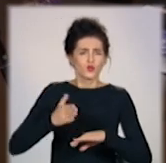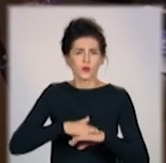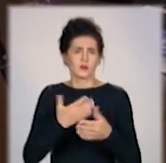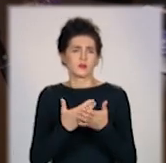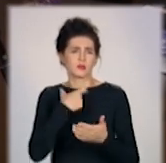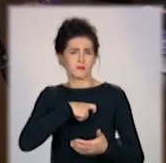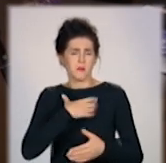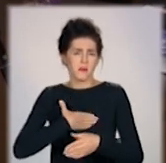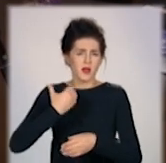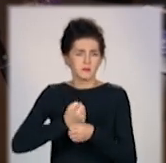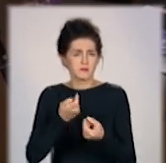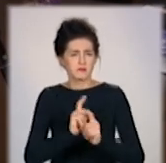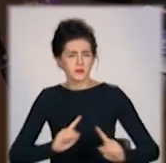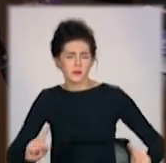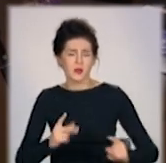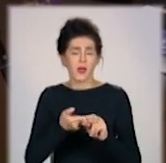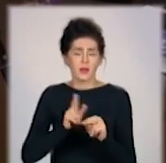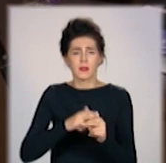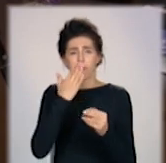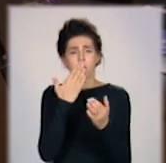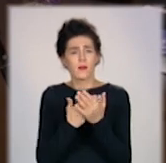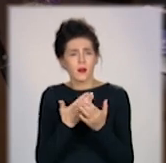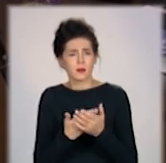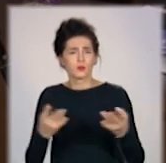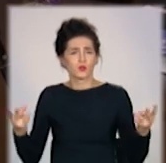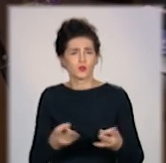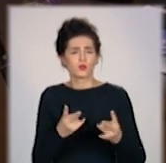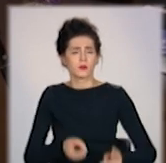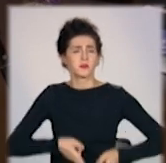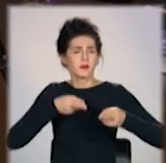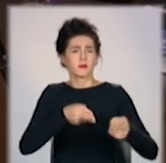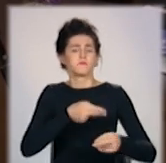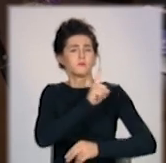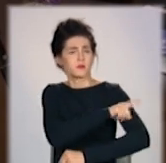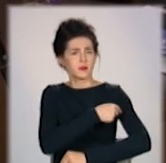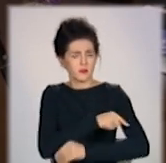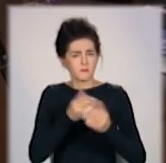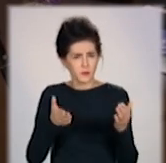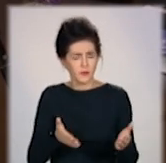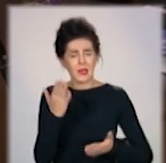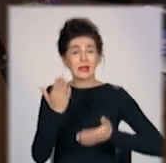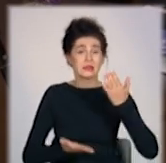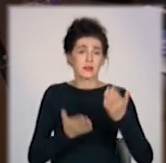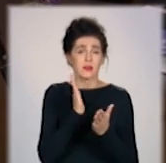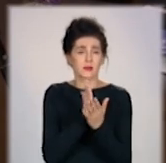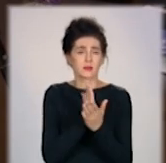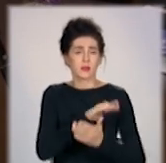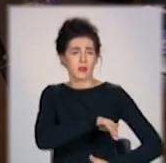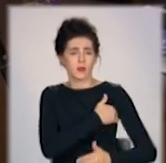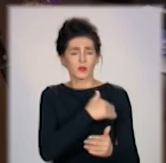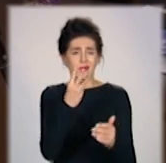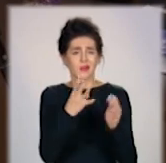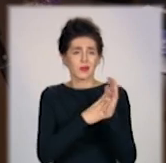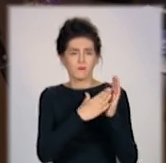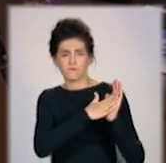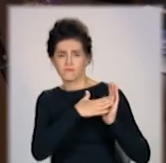неадекватні. Це показання ехати в больницю. Далі. Якщо у вас температура више 39,